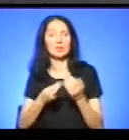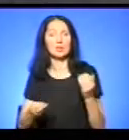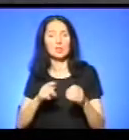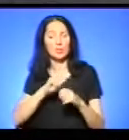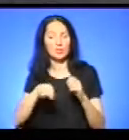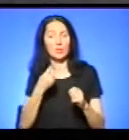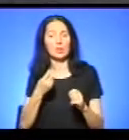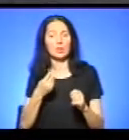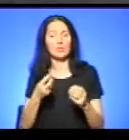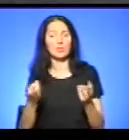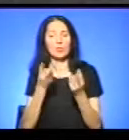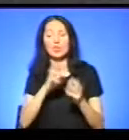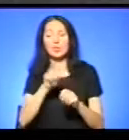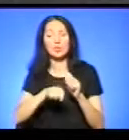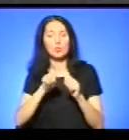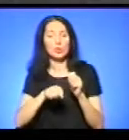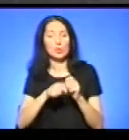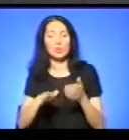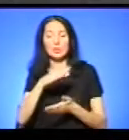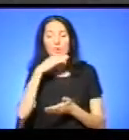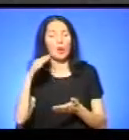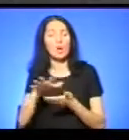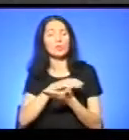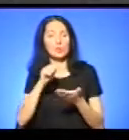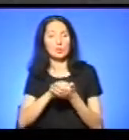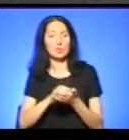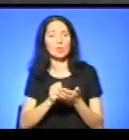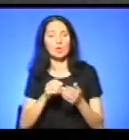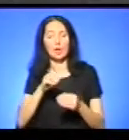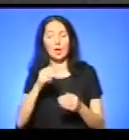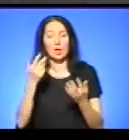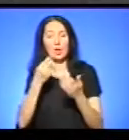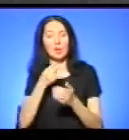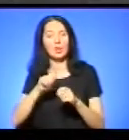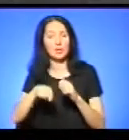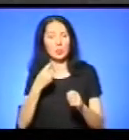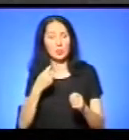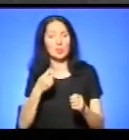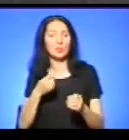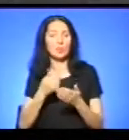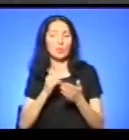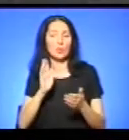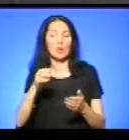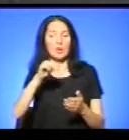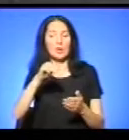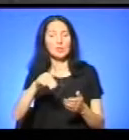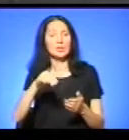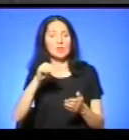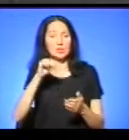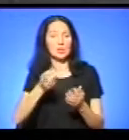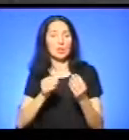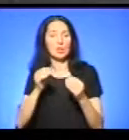контролюється, набагато знищує, і потім збитки впливають тисячі, десятками тисячі. А потім пізніше сказав, що за це є передбачена кримінальна відповідальність. Є також.